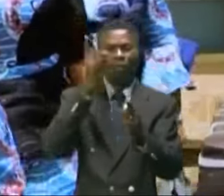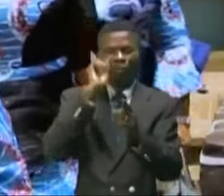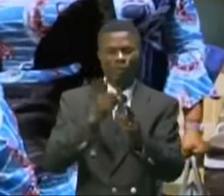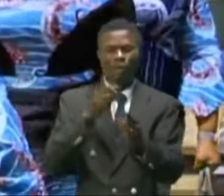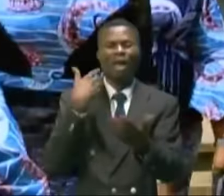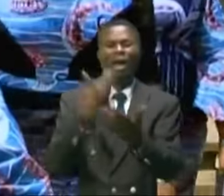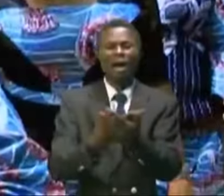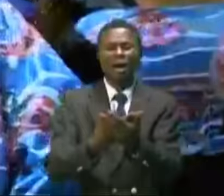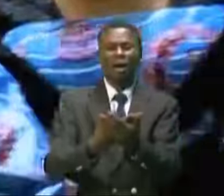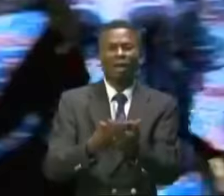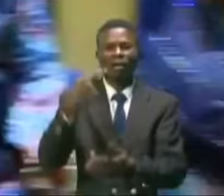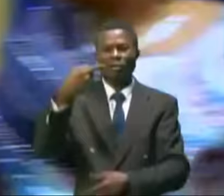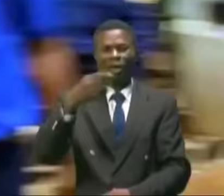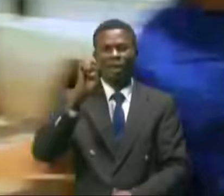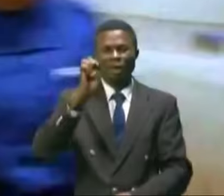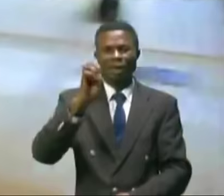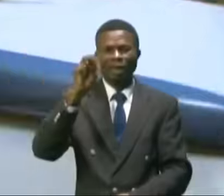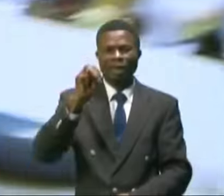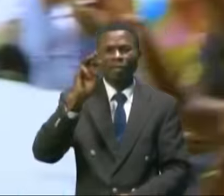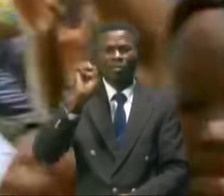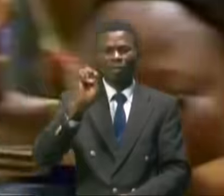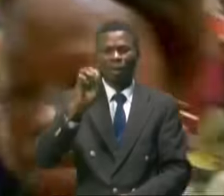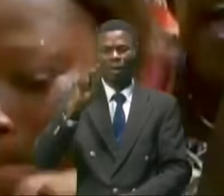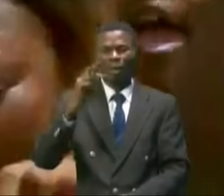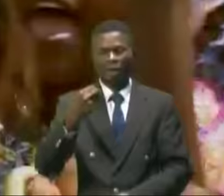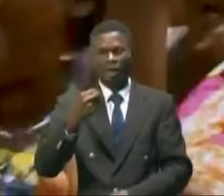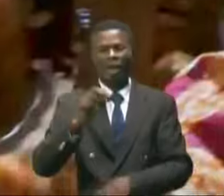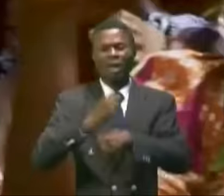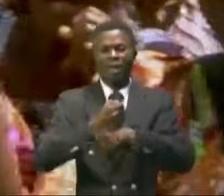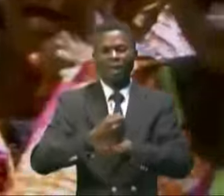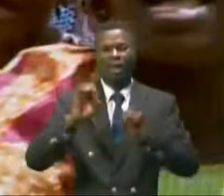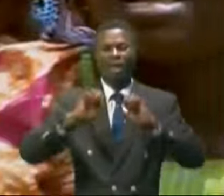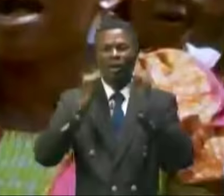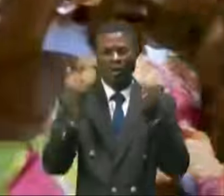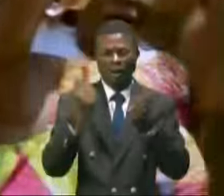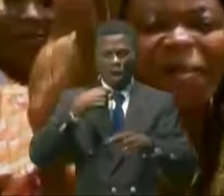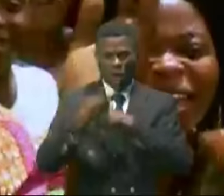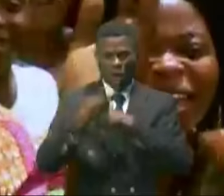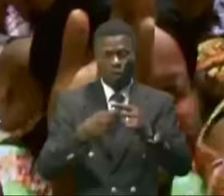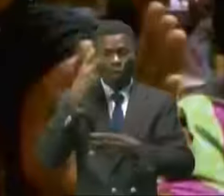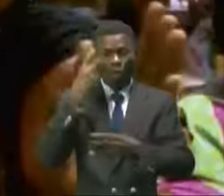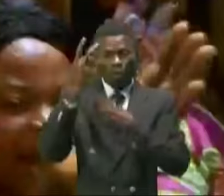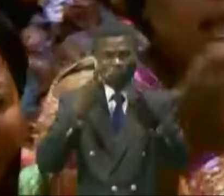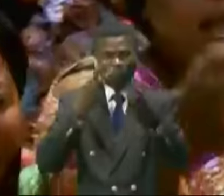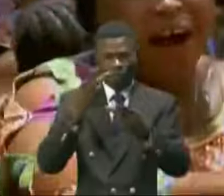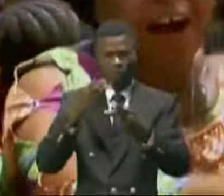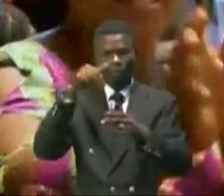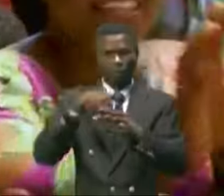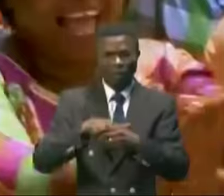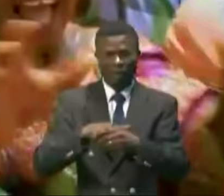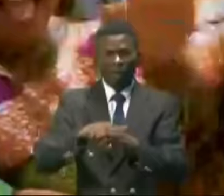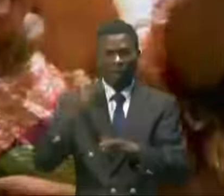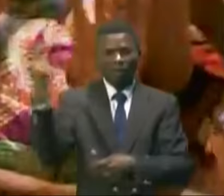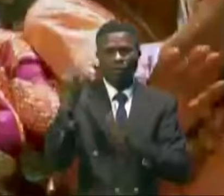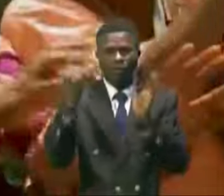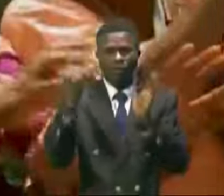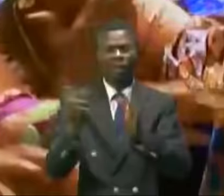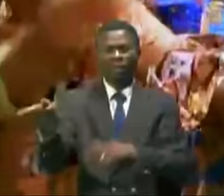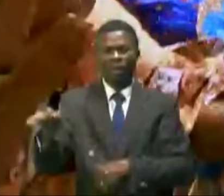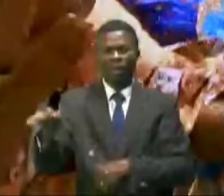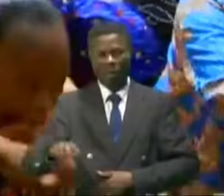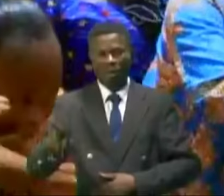de son arrivée à Guémena, où elle vient installer cette association et commencer sa tournée à travers les 26 provinces